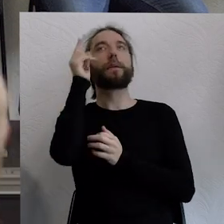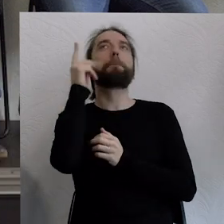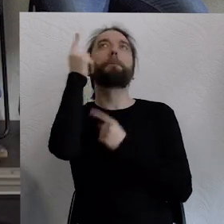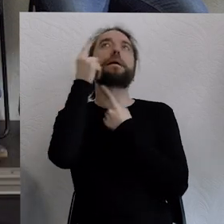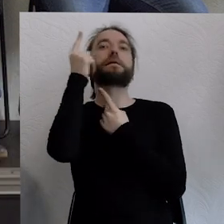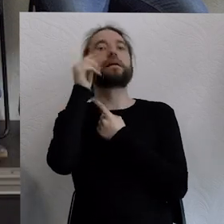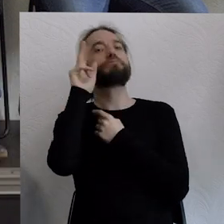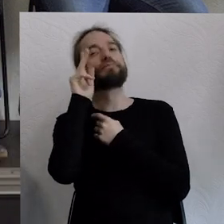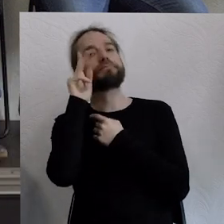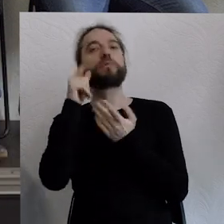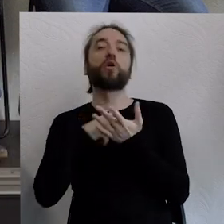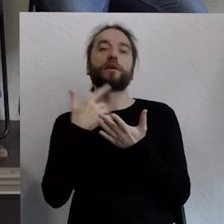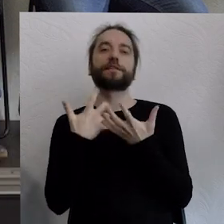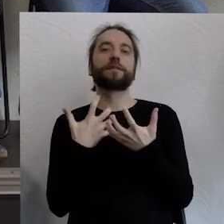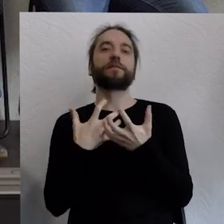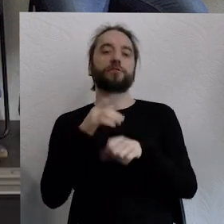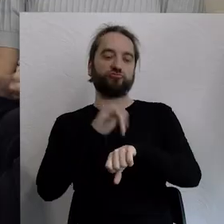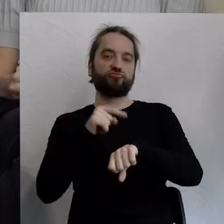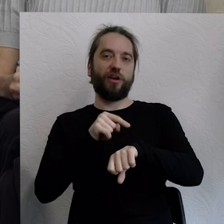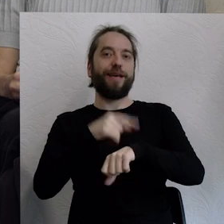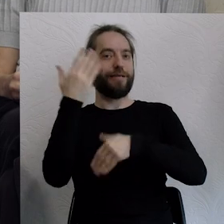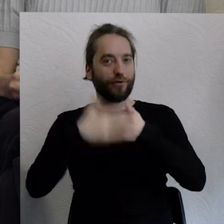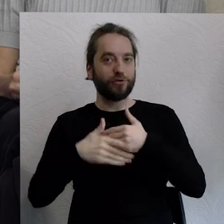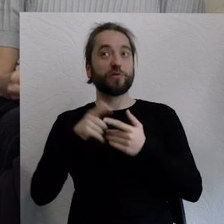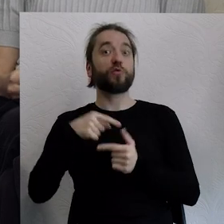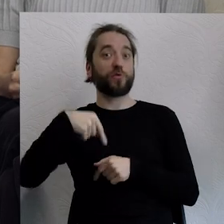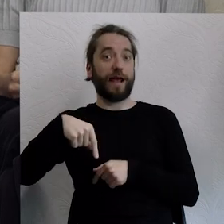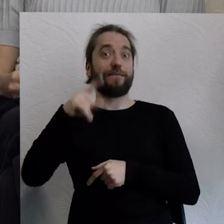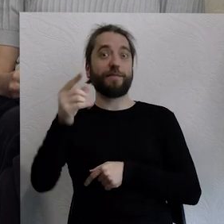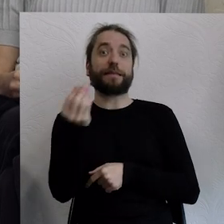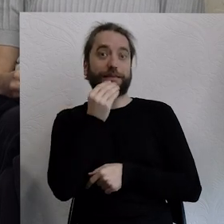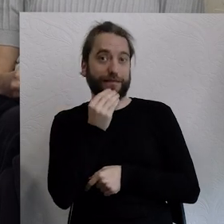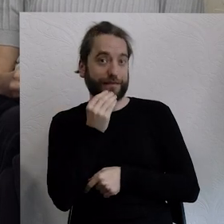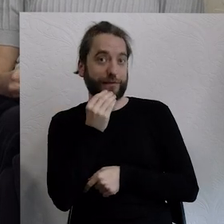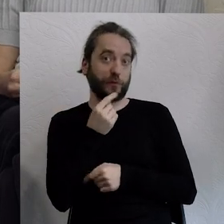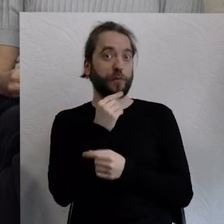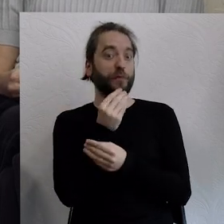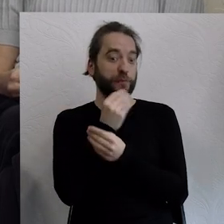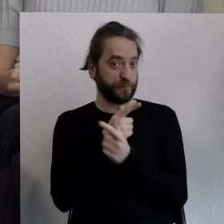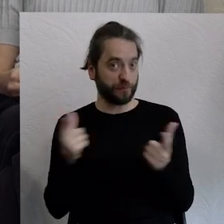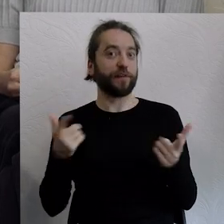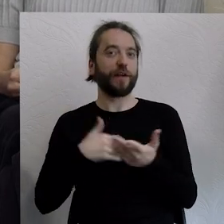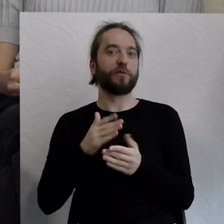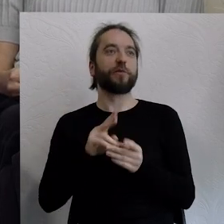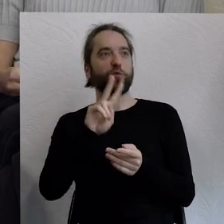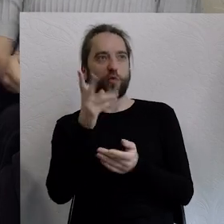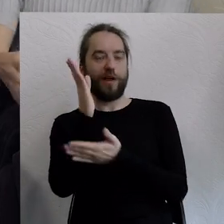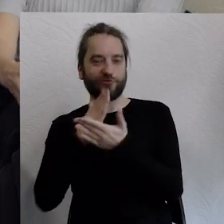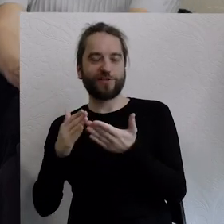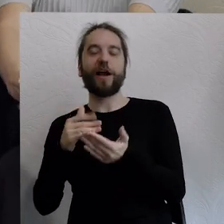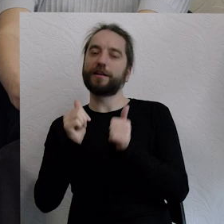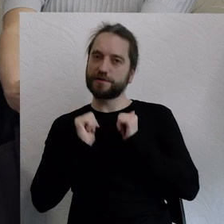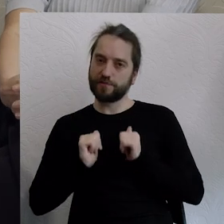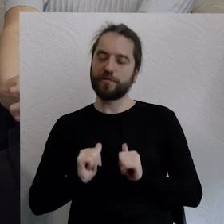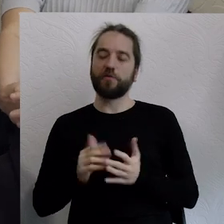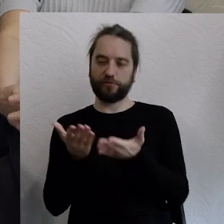postaramy się skończyć w miarę czasie, ponieważ czeka na nas też poczęstunek, żeby też móc przejść do dalszej części, więc ale na spokojnie mamy czas na